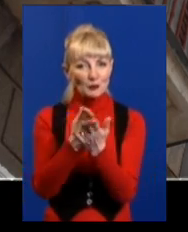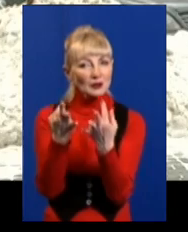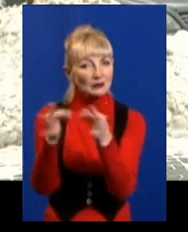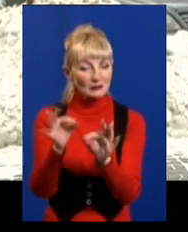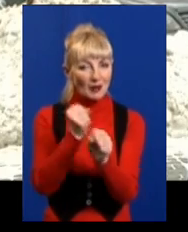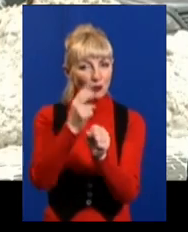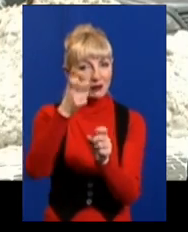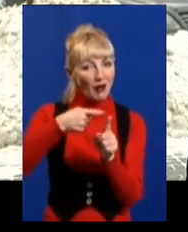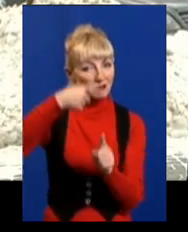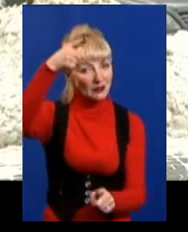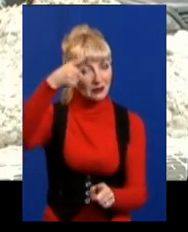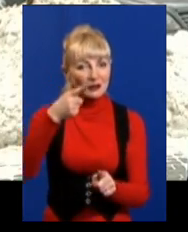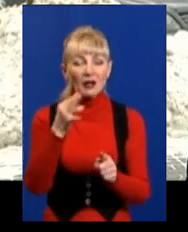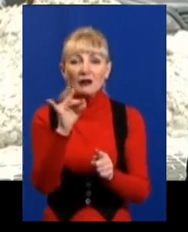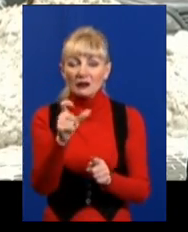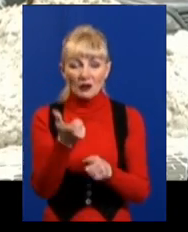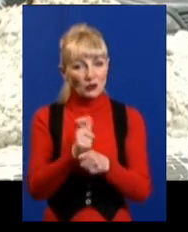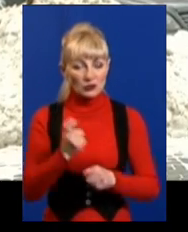висотні роботи, їх десятки.